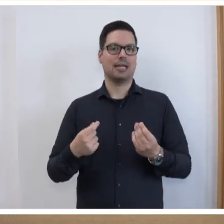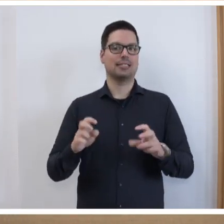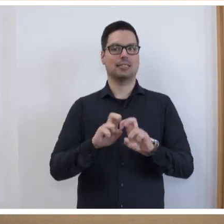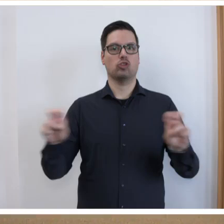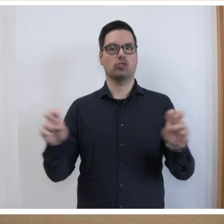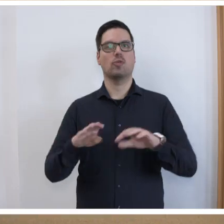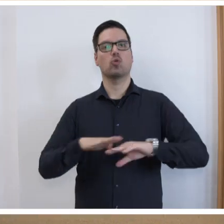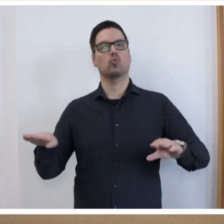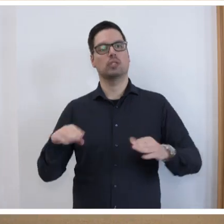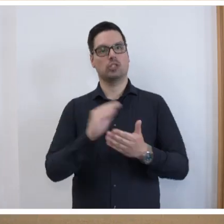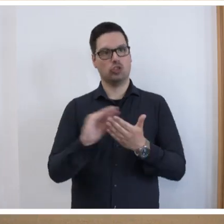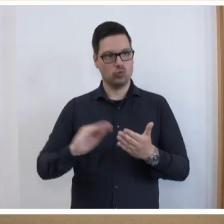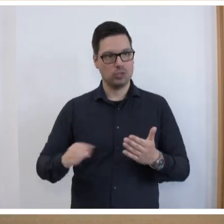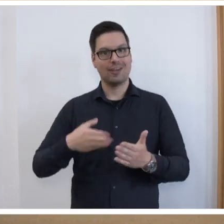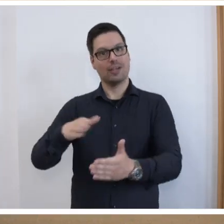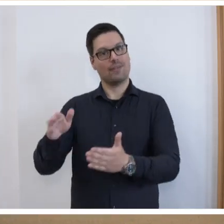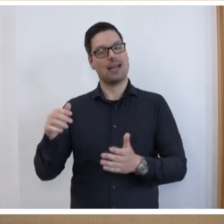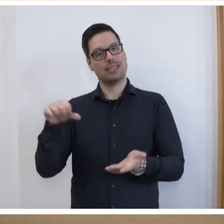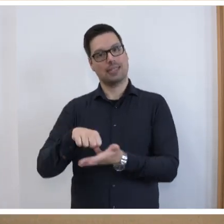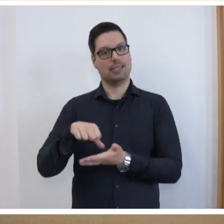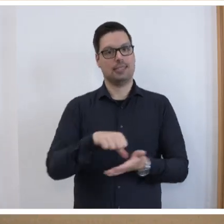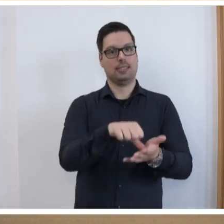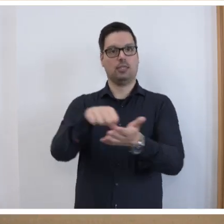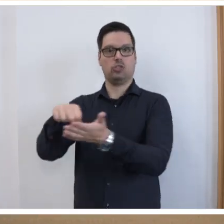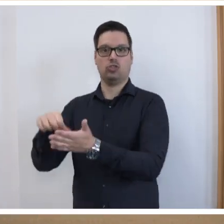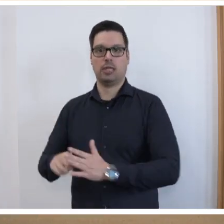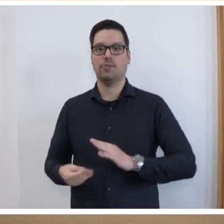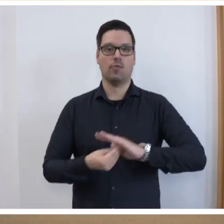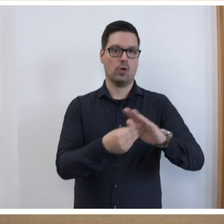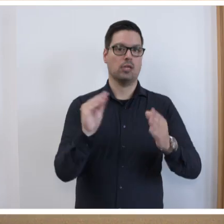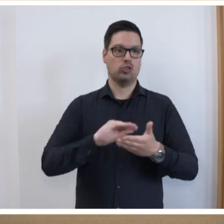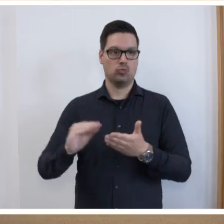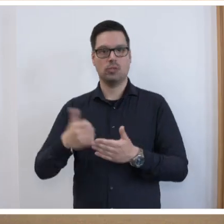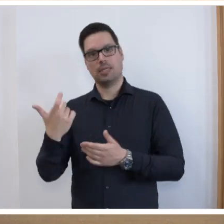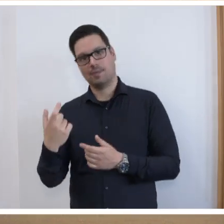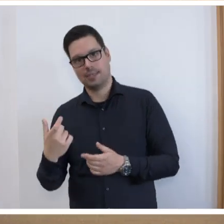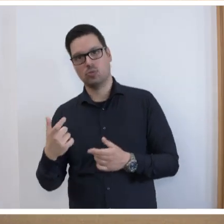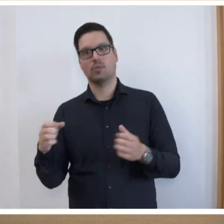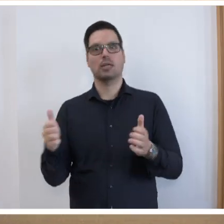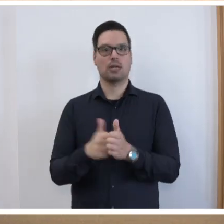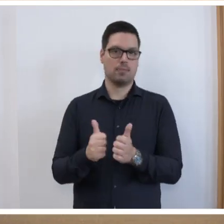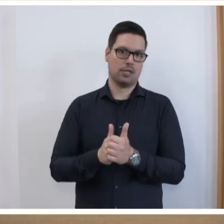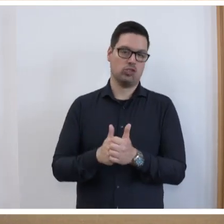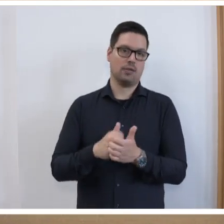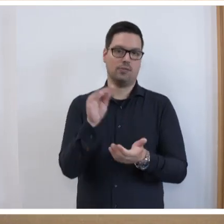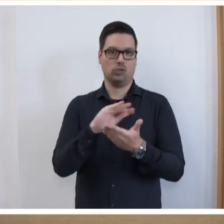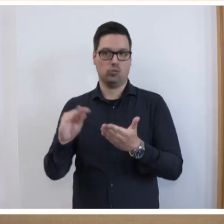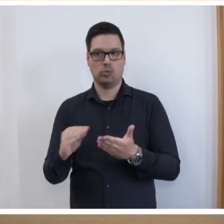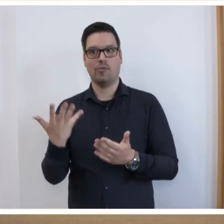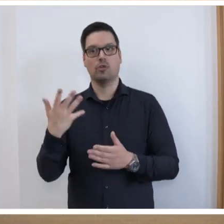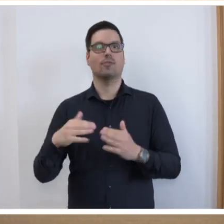Grundschulen 34 weitere Stellen, für Förderschulen 21 weitere Stellen und für Gemeinschaftsschulen fünf weitere Stellen